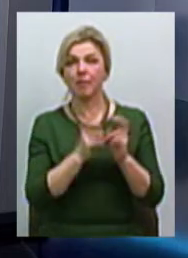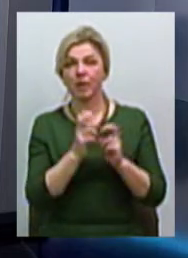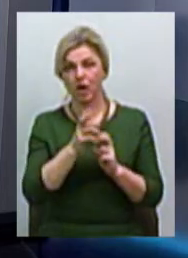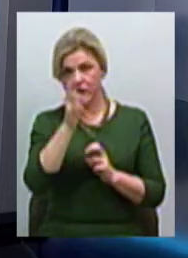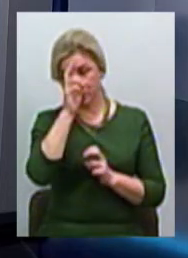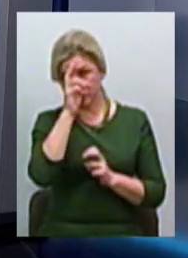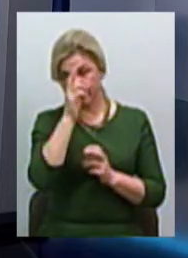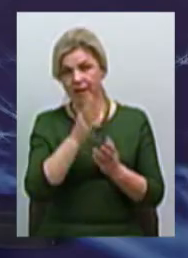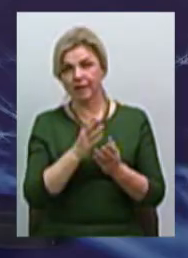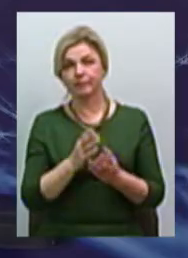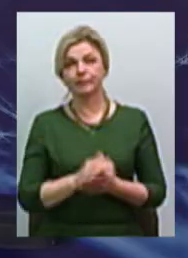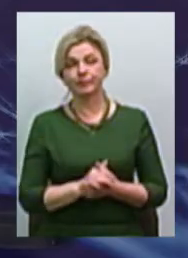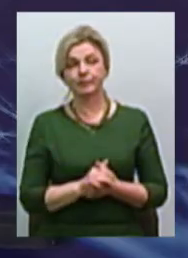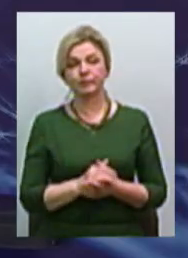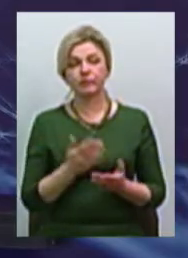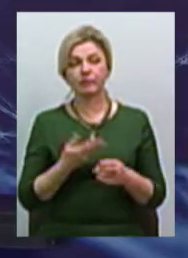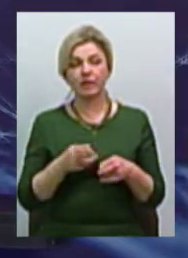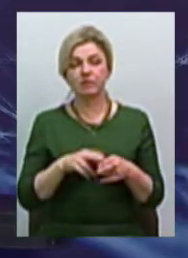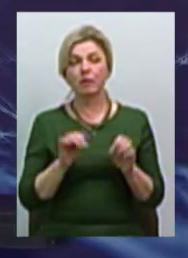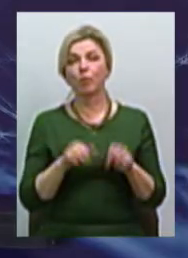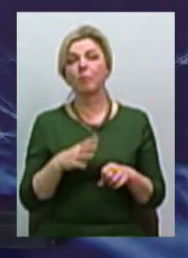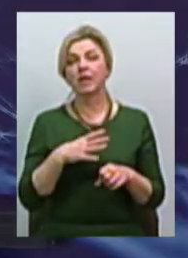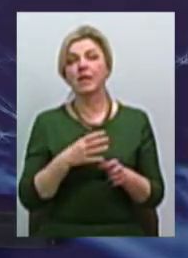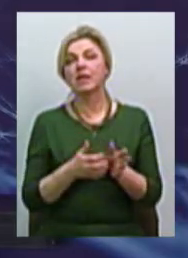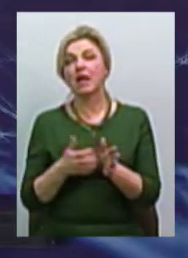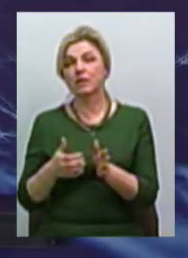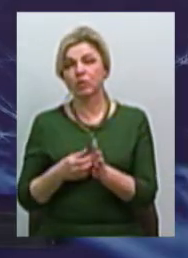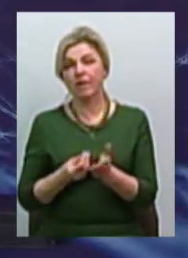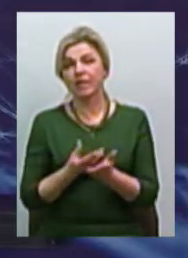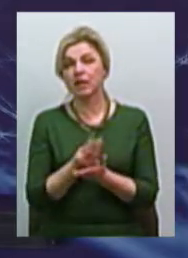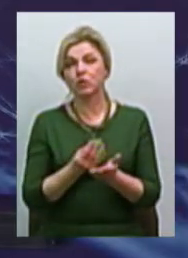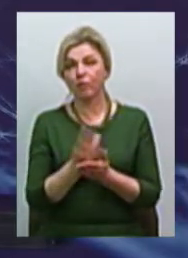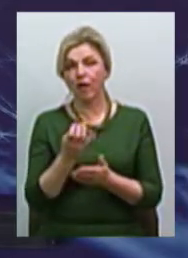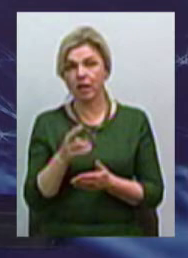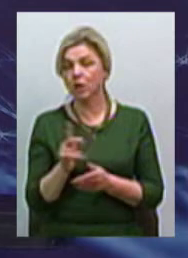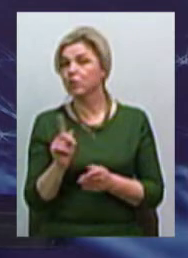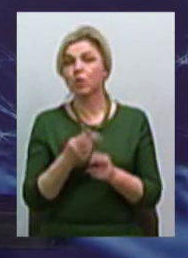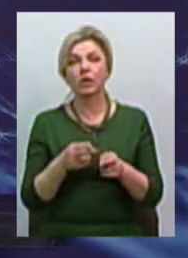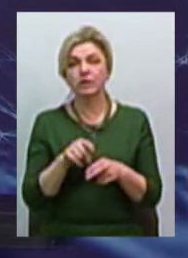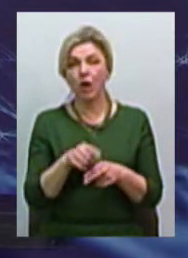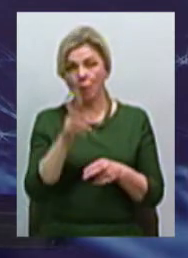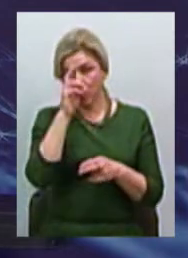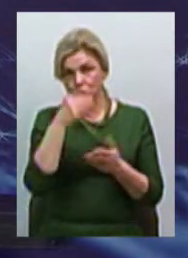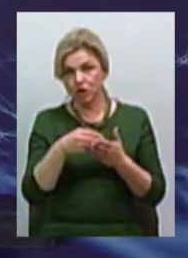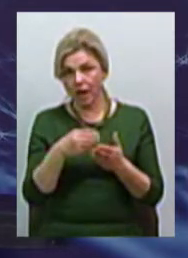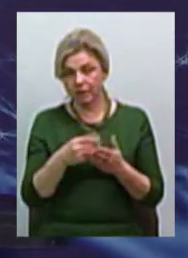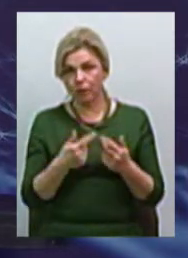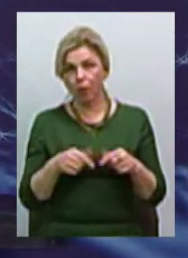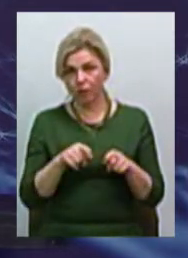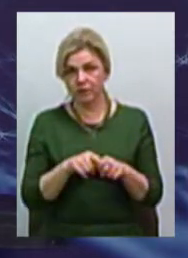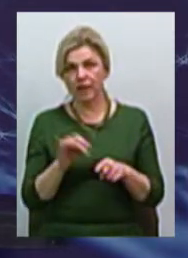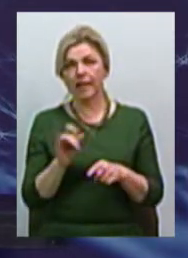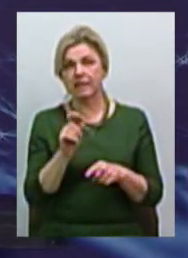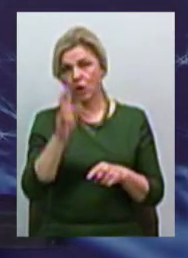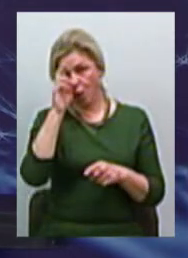державного сектору. Це може бути недостатність фінансування, якщо це бюджетна організація, якщо вона фінансується із